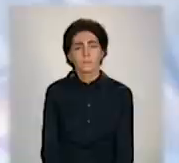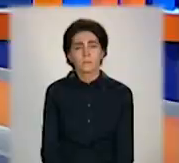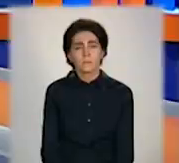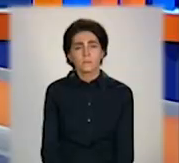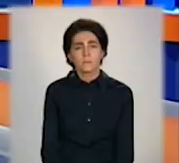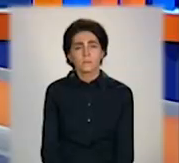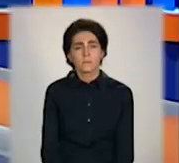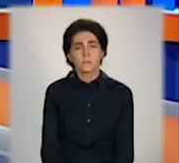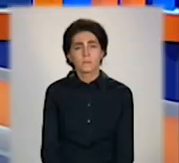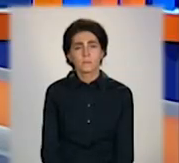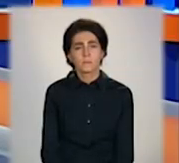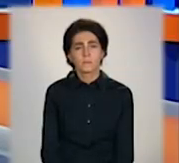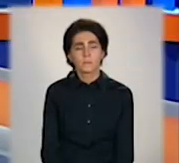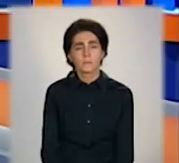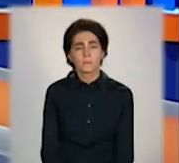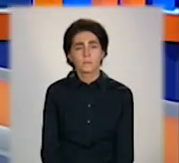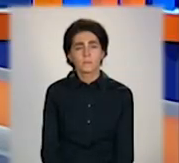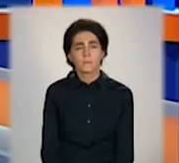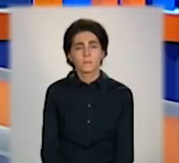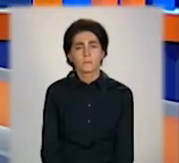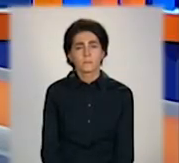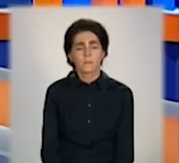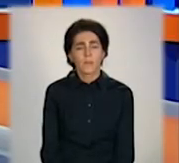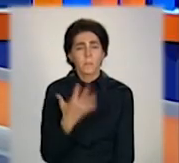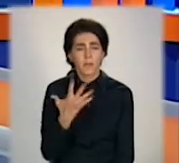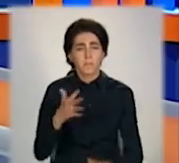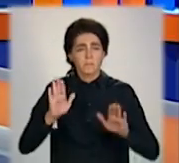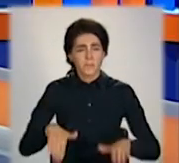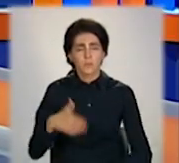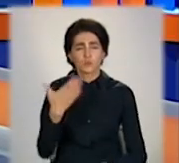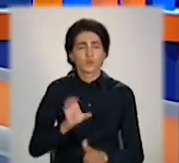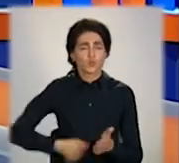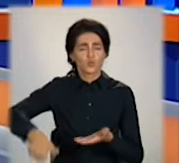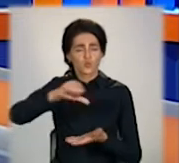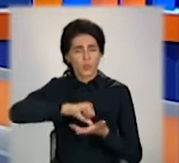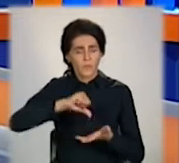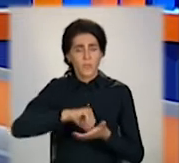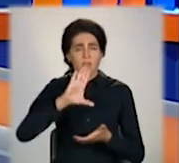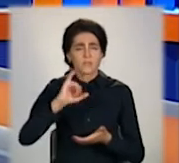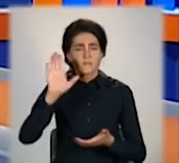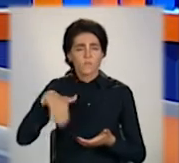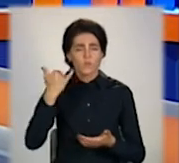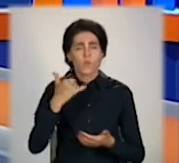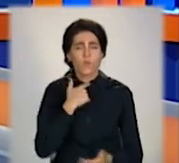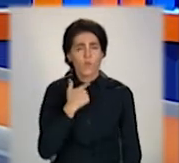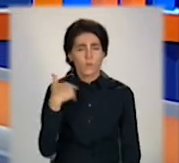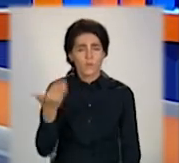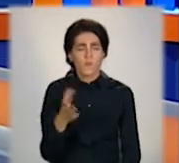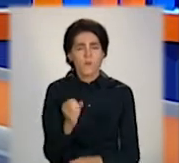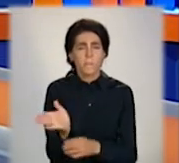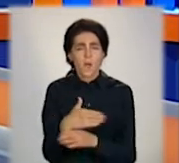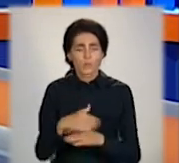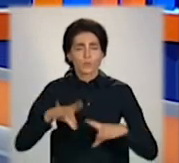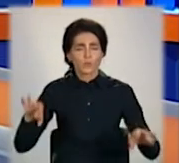П'ять міст, сотні учасників та дзвінки голосів у Маріупольській